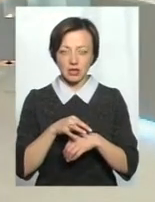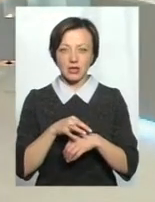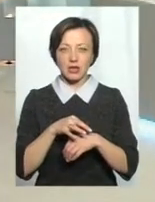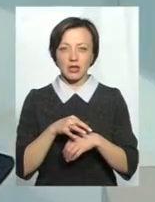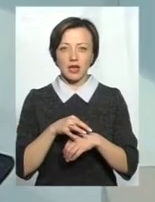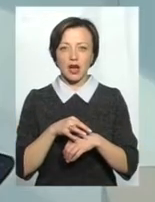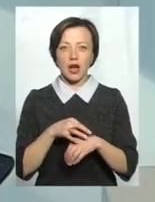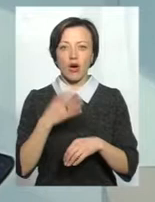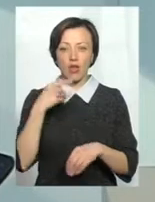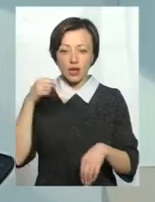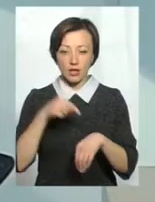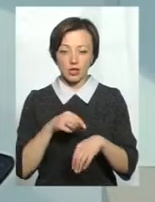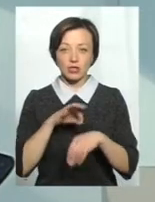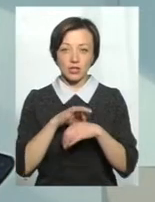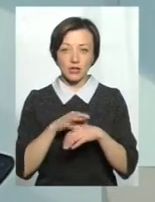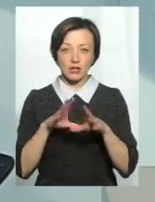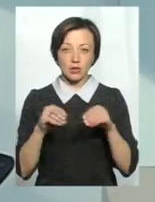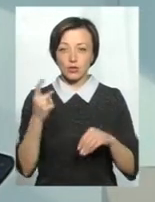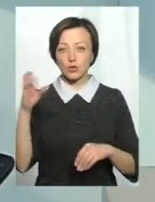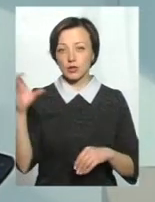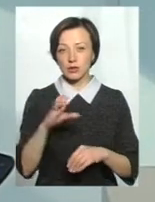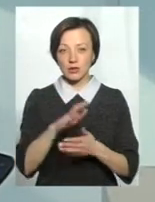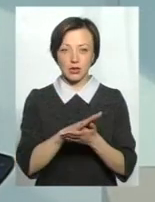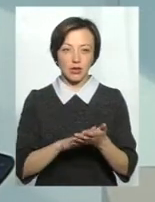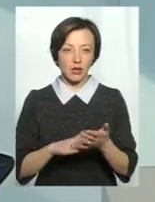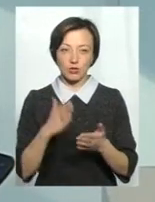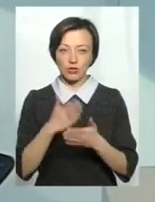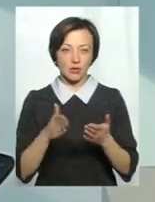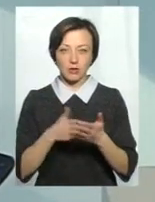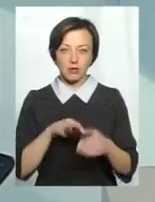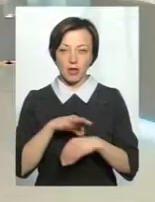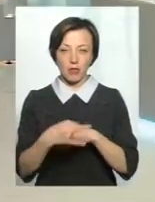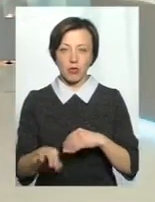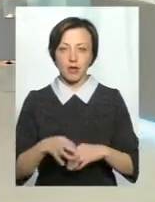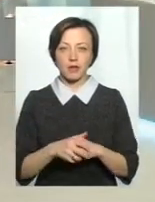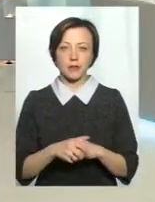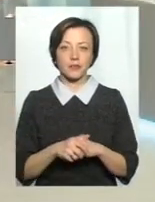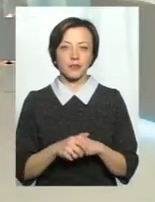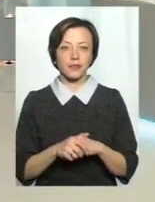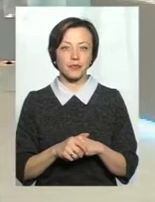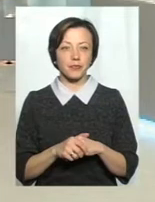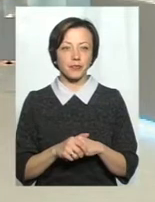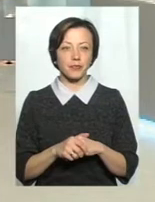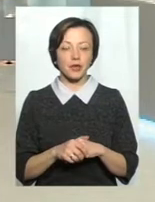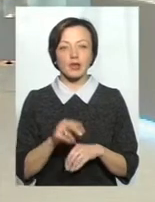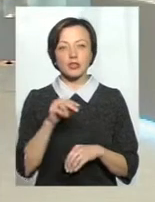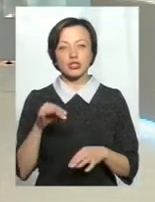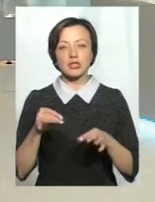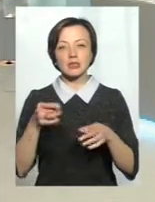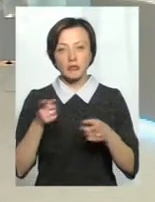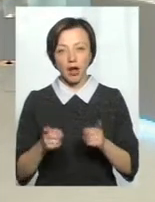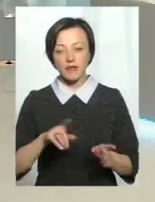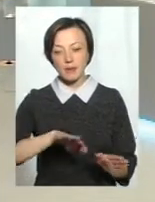шкірі. А як прокололася шкіра, замить, там вже далі зовсім не болить. Скажіть, будь ласка, чи справді